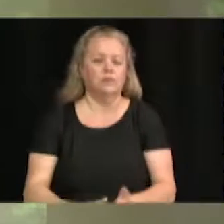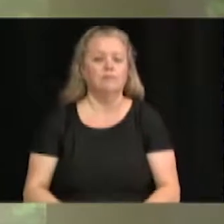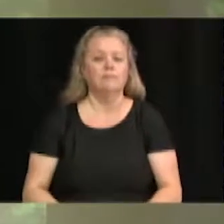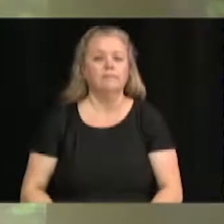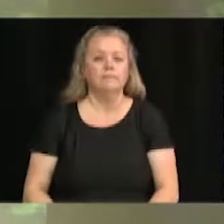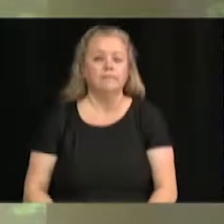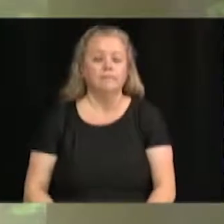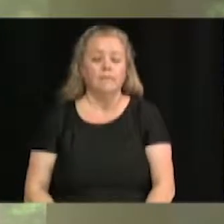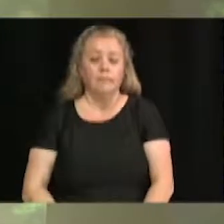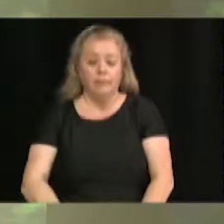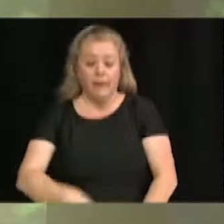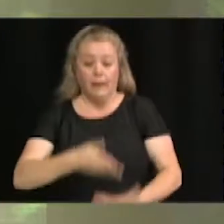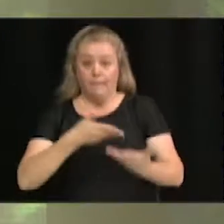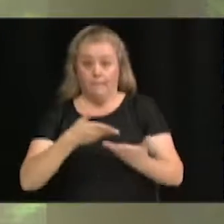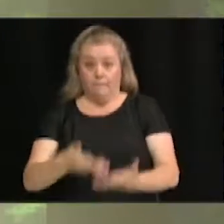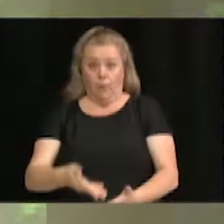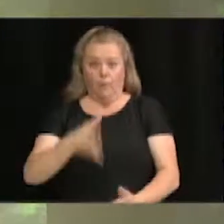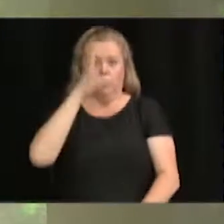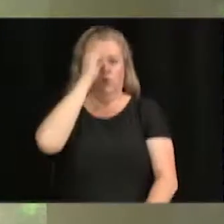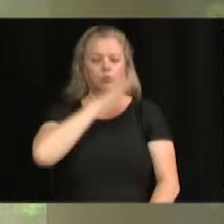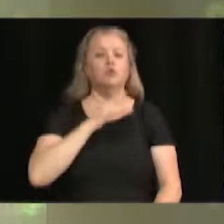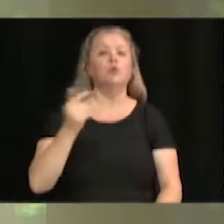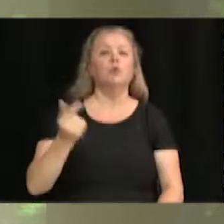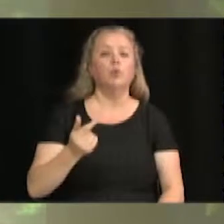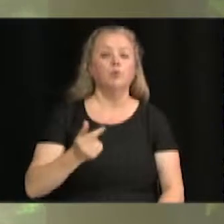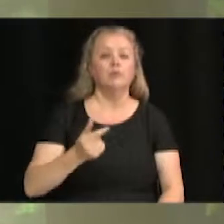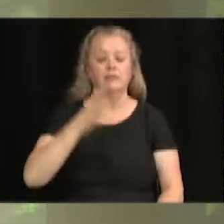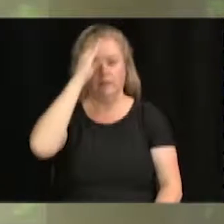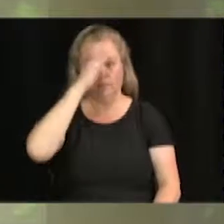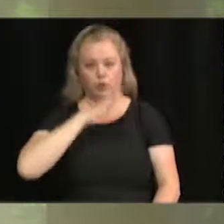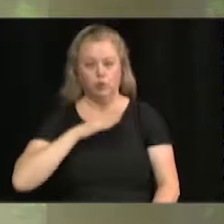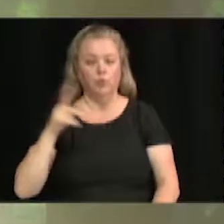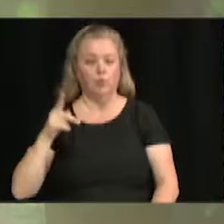Proposeur, M. Gauthier, appuyé par M. Poisson.